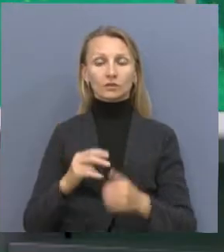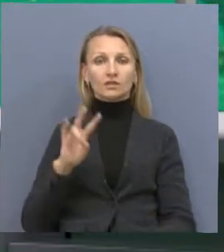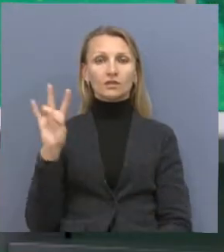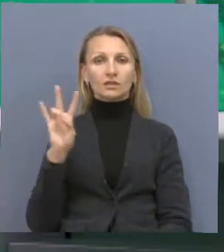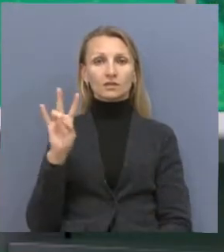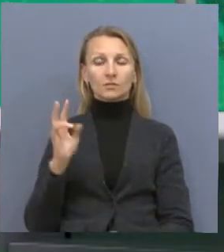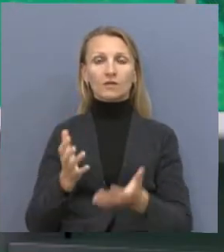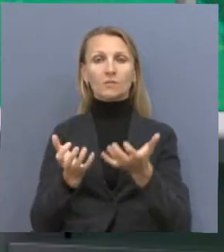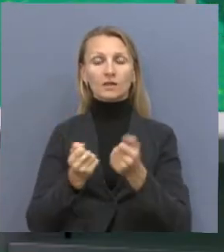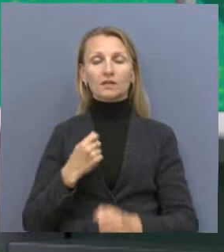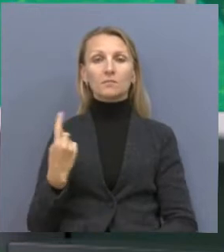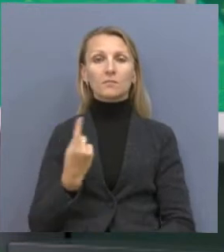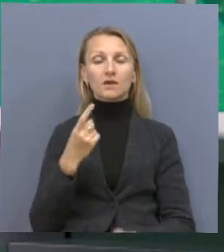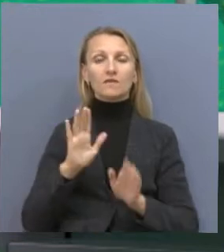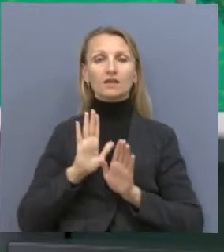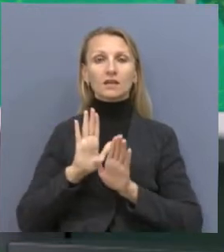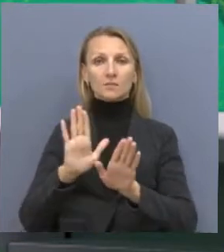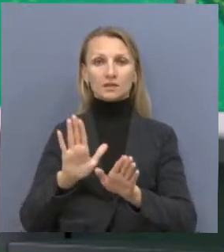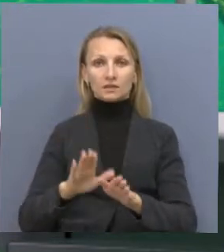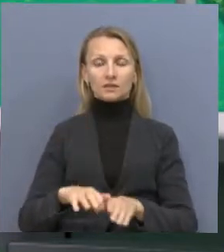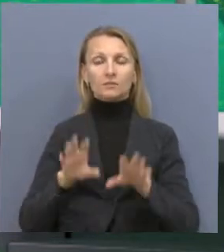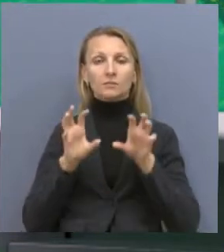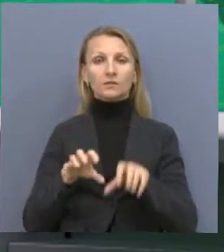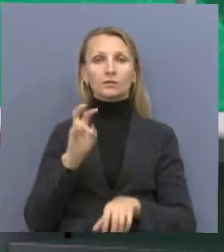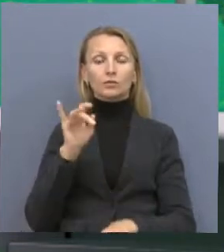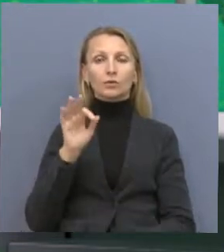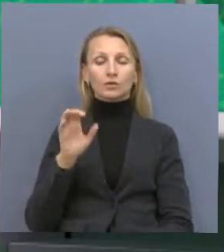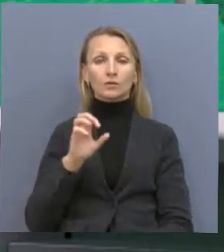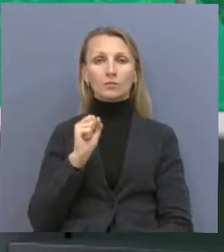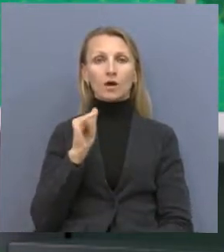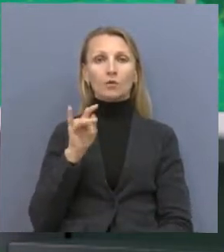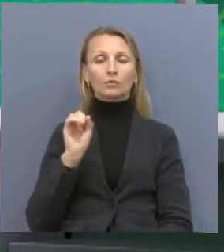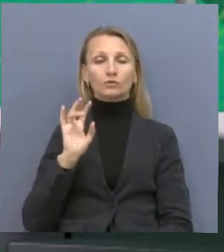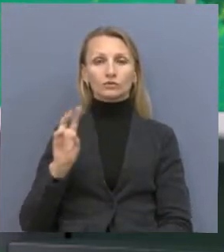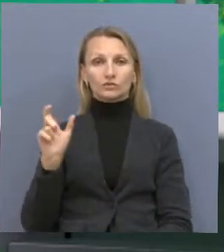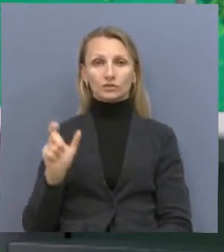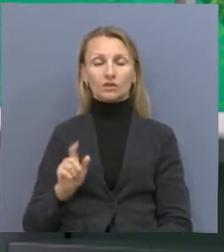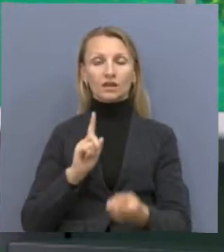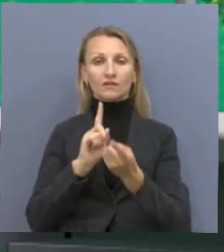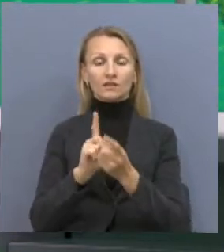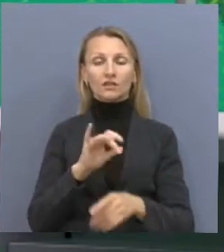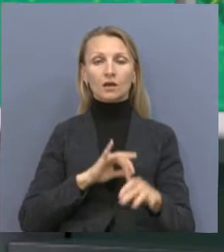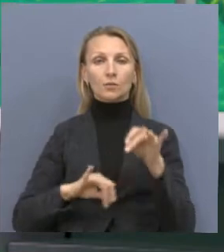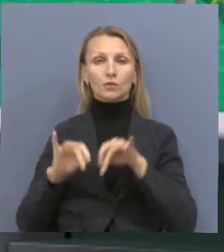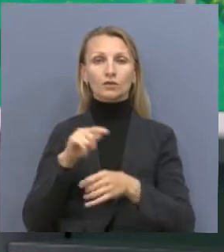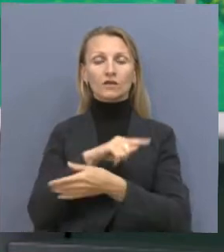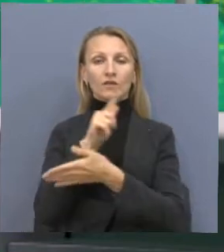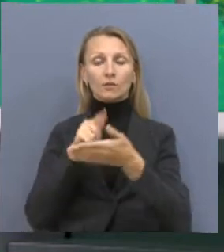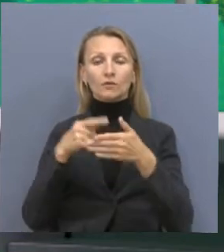Азарбаев принял первого заместителя председателя партии нуратан Бауржана Байбека. На встрече обсуждался вопрос